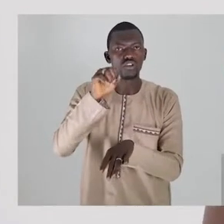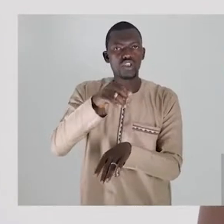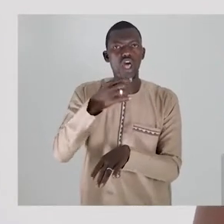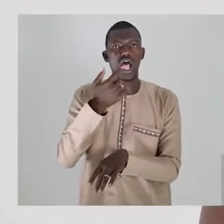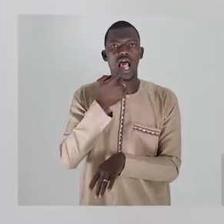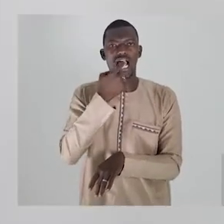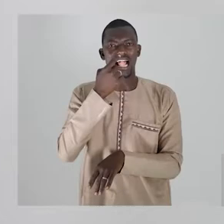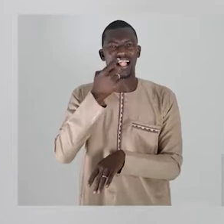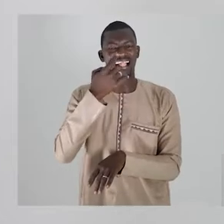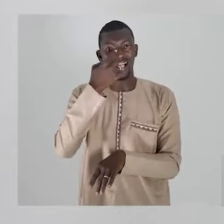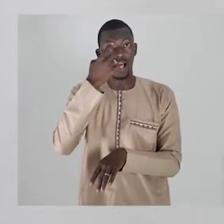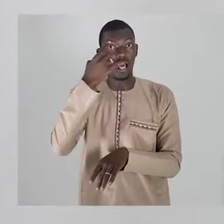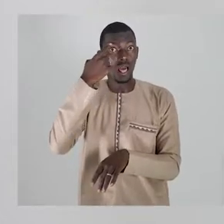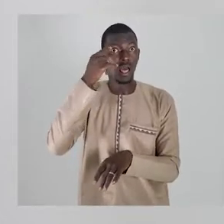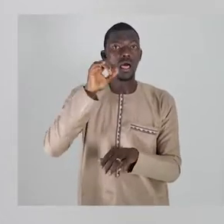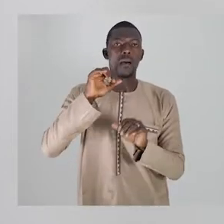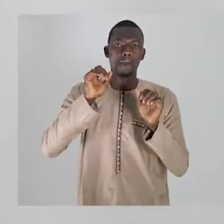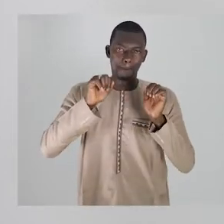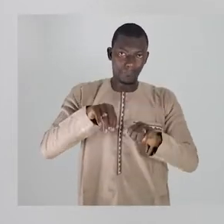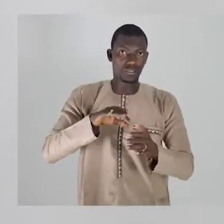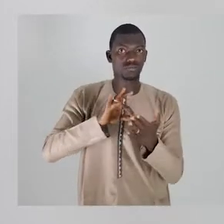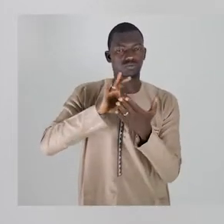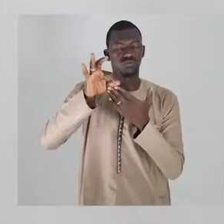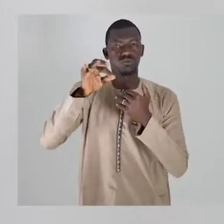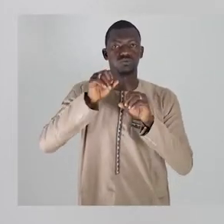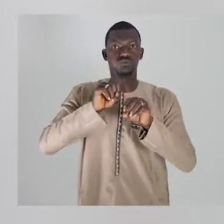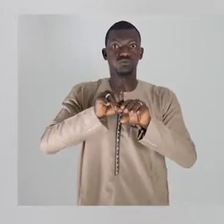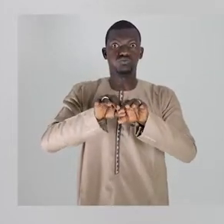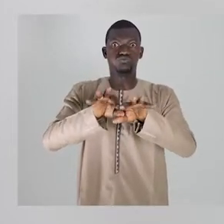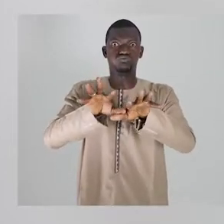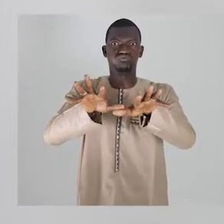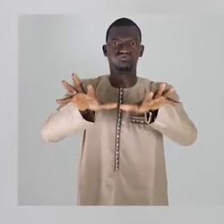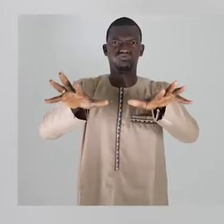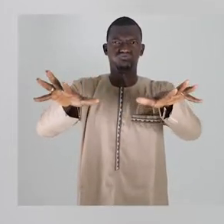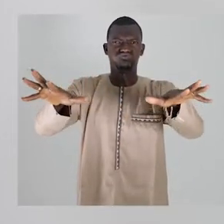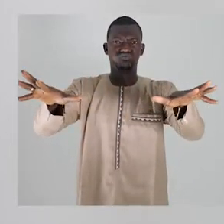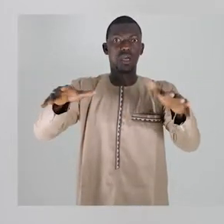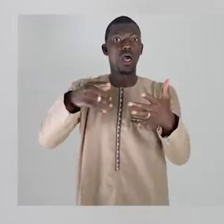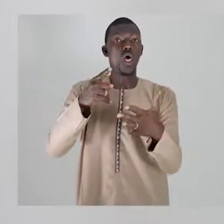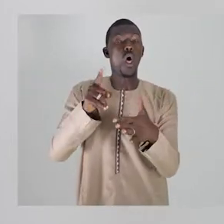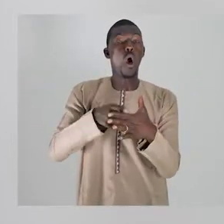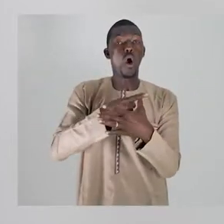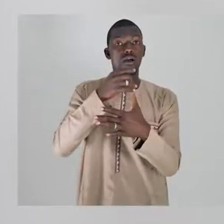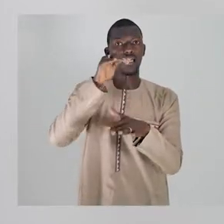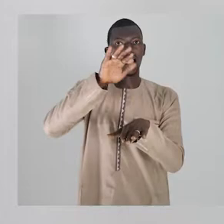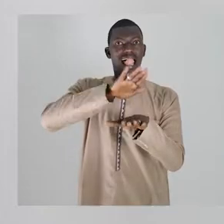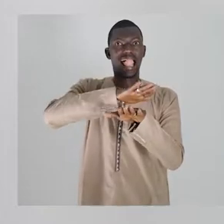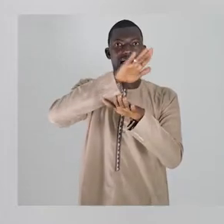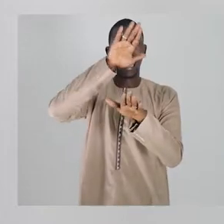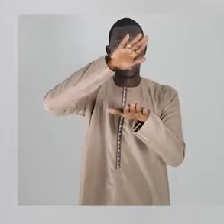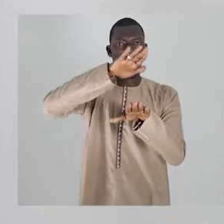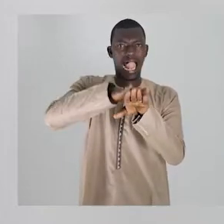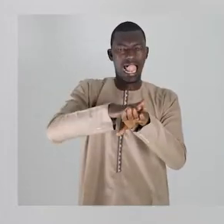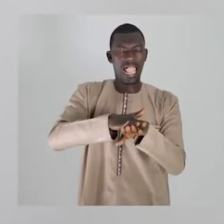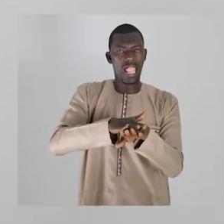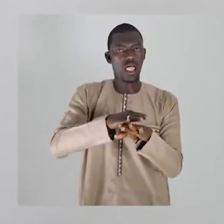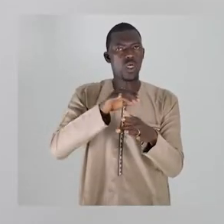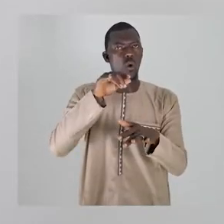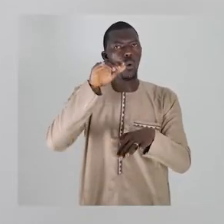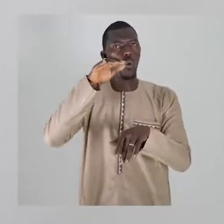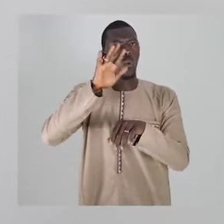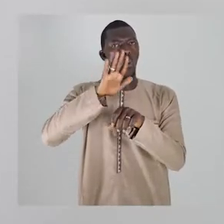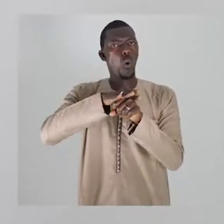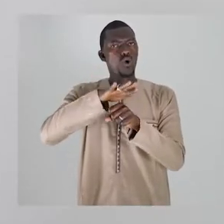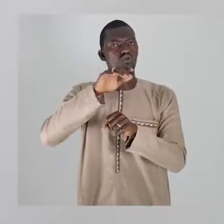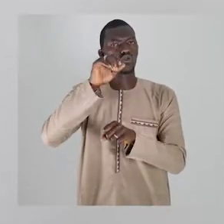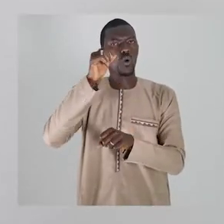Warenunga kanjena kuali munu kandibu tumaboli. Mambungo lenupoi buka na kanjila kwa mito. Jaka mkubajika sumutu kuhu. Kanja anulolof